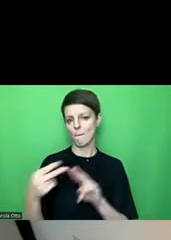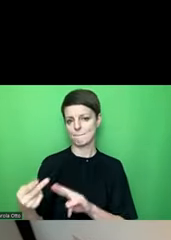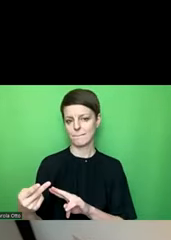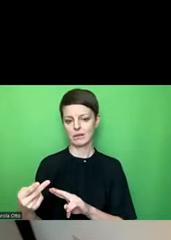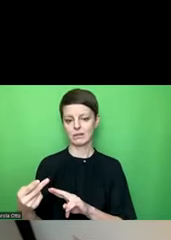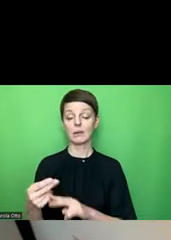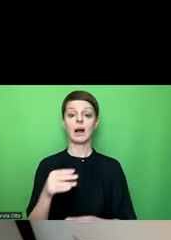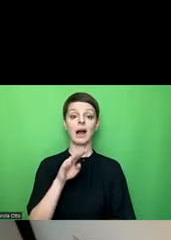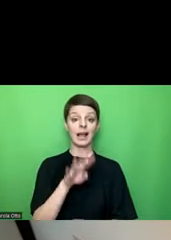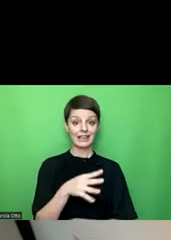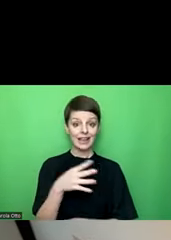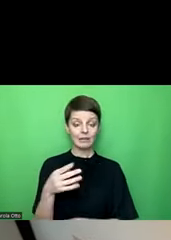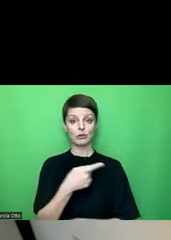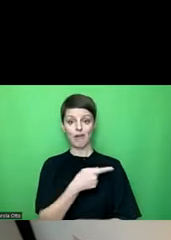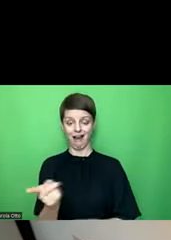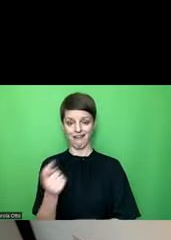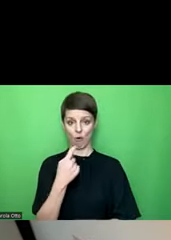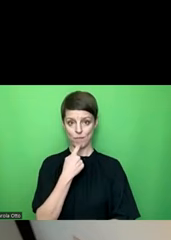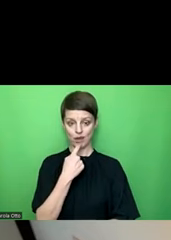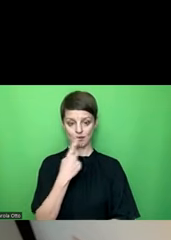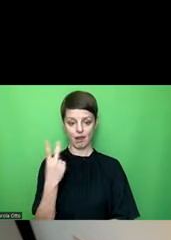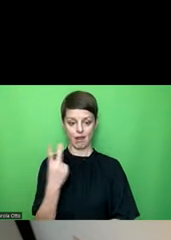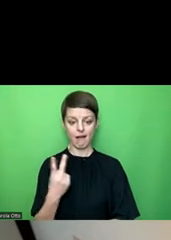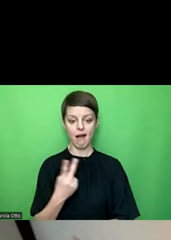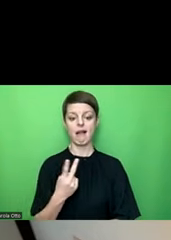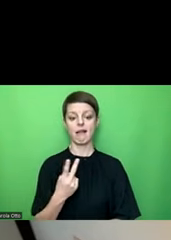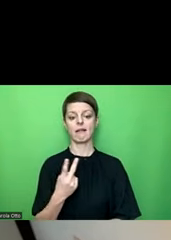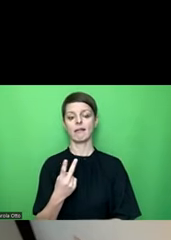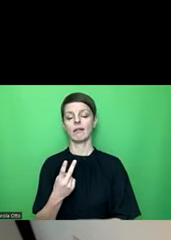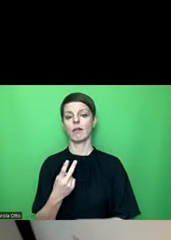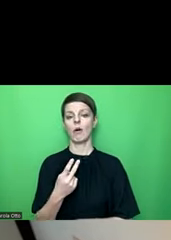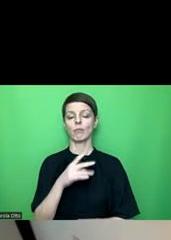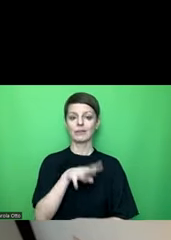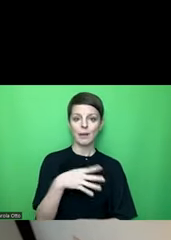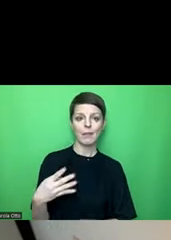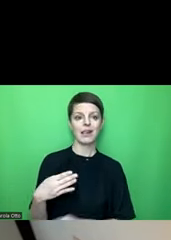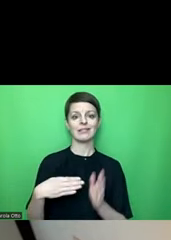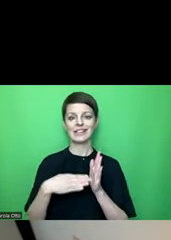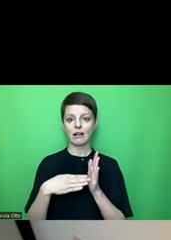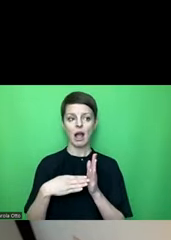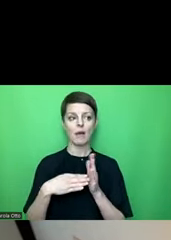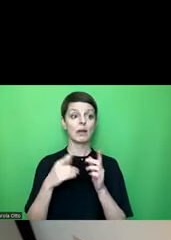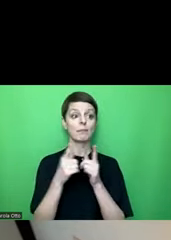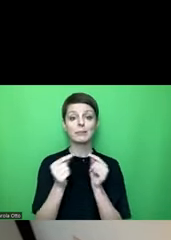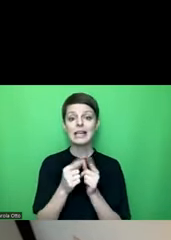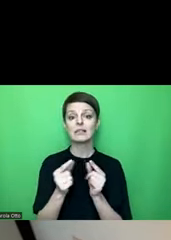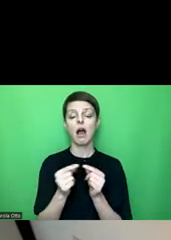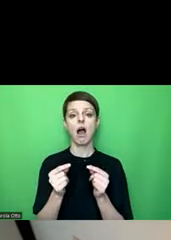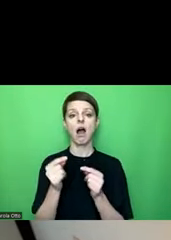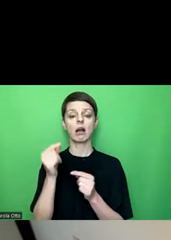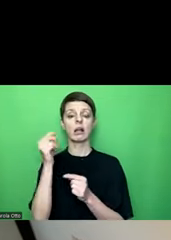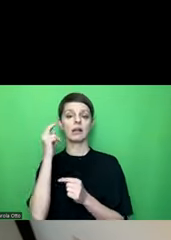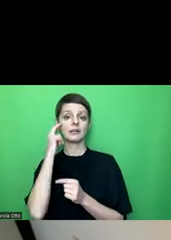Excel alle Objekte, sei es nun Tabellen oder Diagramme oder Bilder, die ich einfüge oder Smart